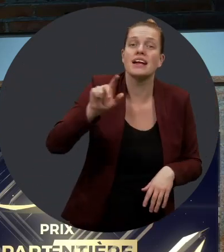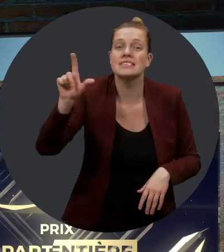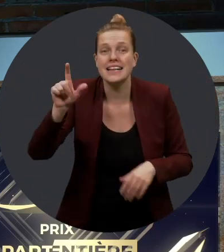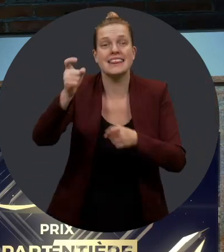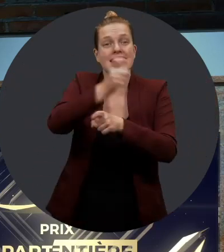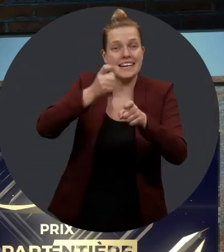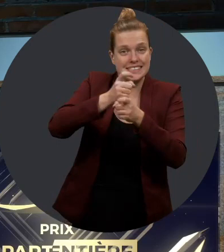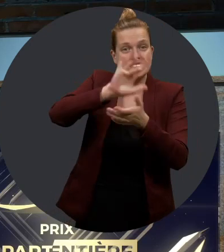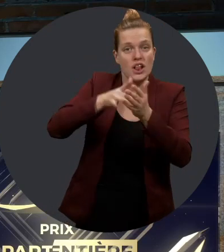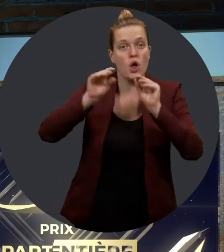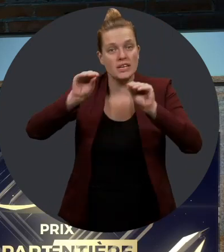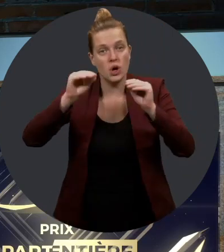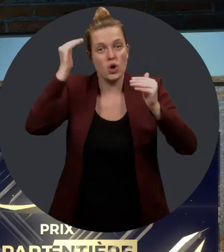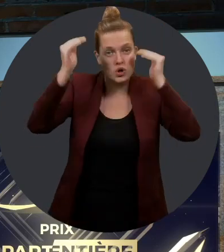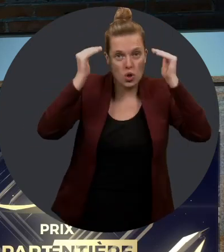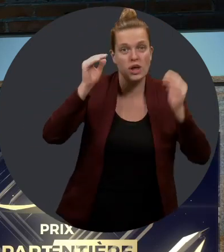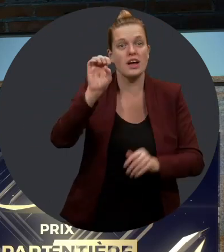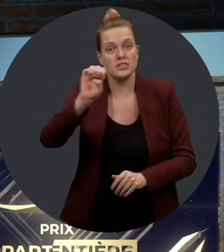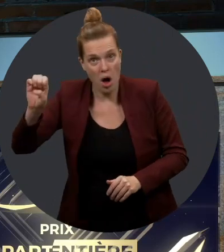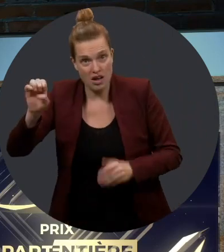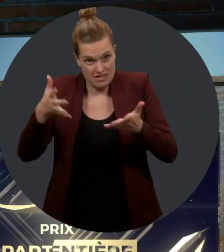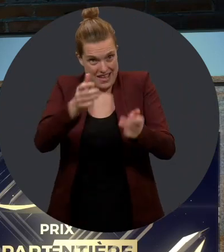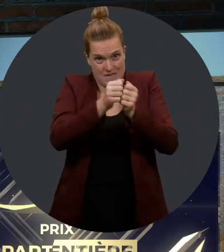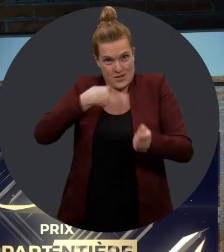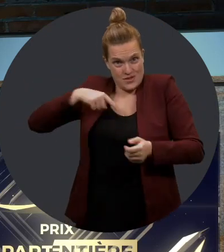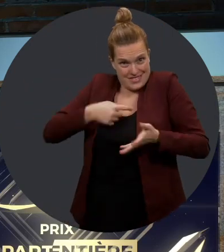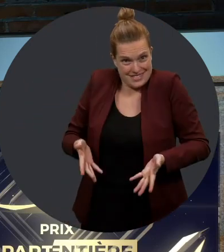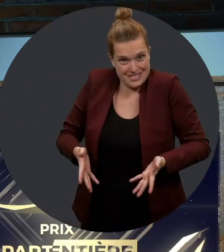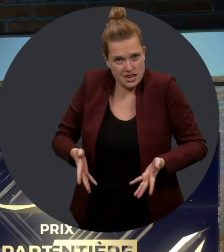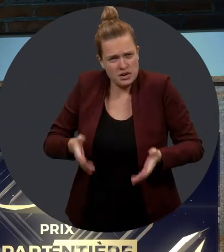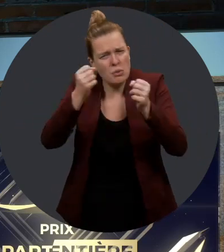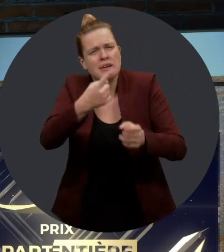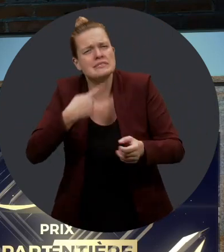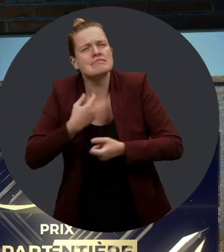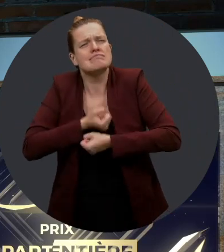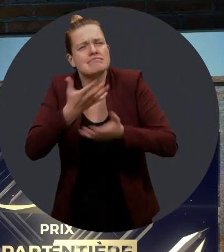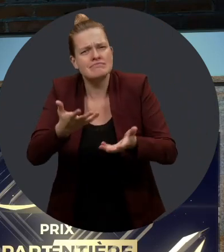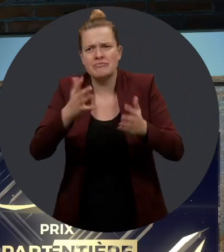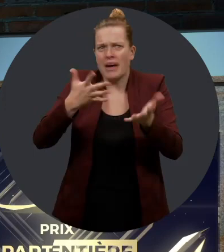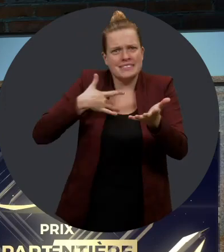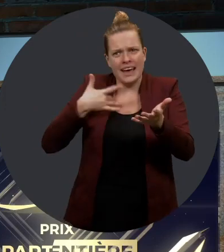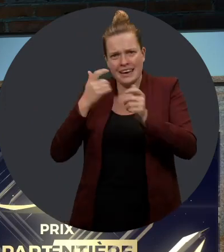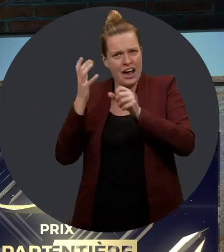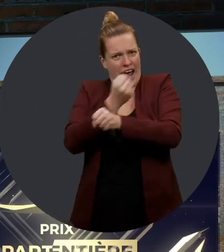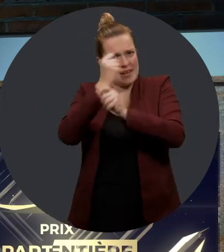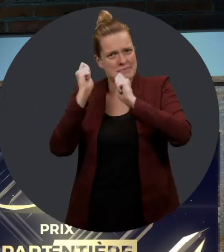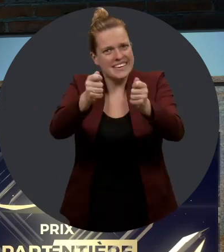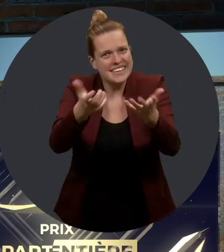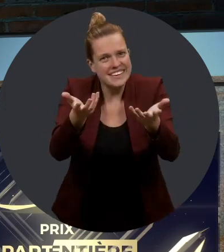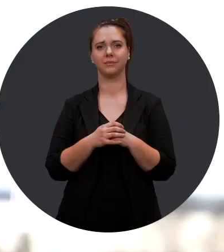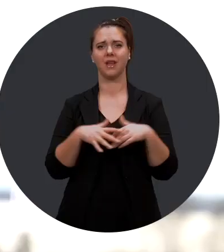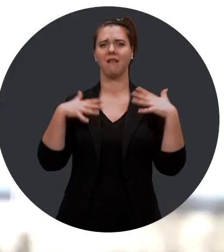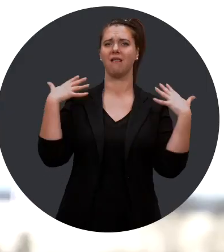Lagacé, directrice du Centre d'éducation des adultes de l'Estuaire, elle est avec nous aujourd'hui. Pouvez-vous nous dire ce que ça vous fait de remporter